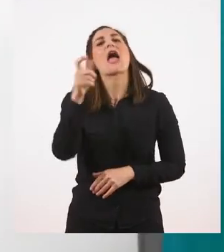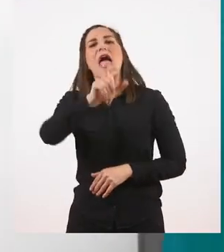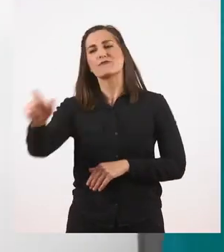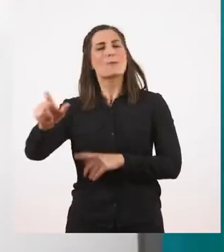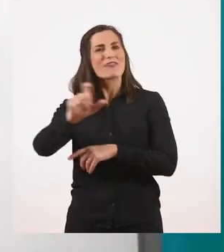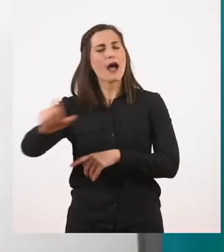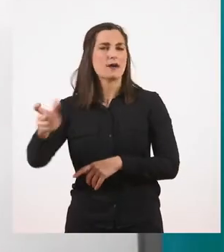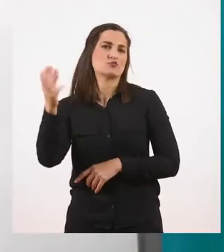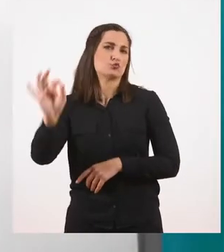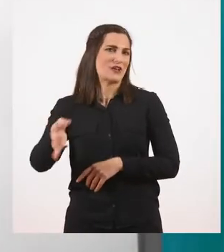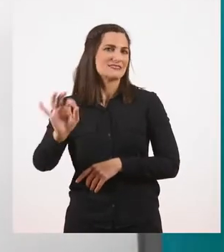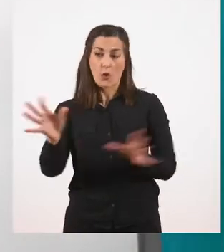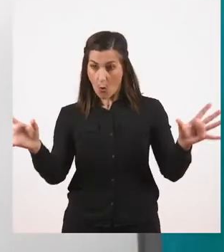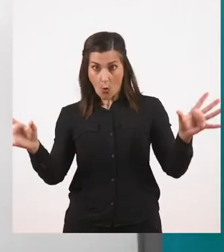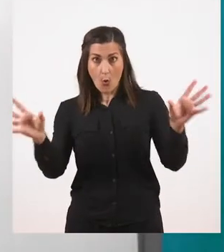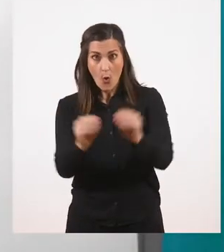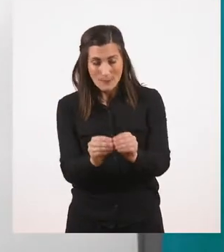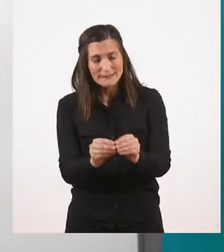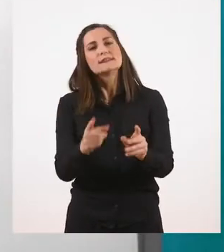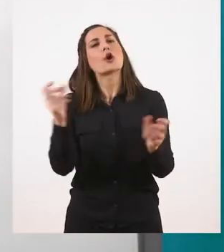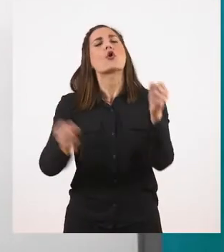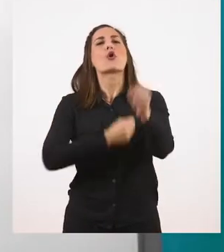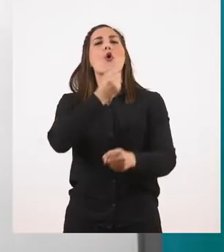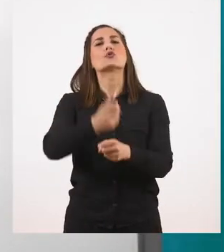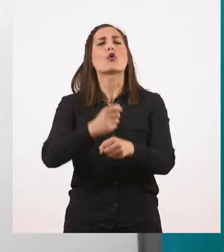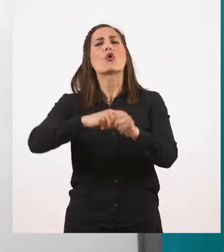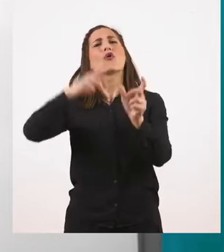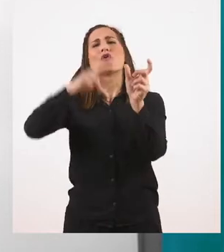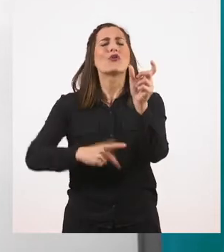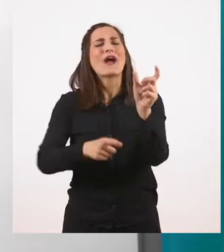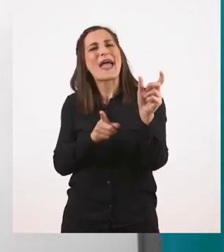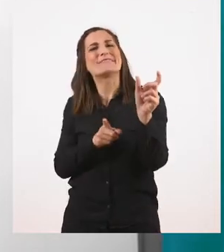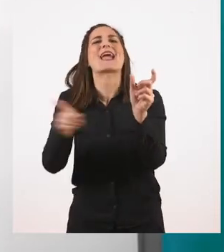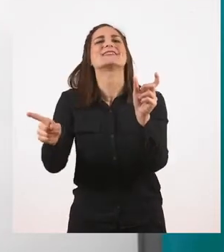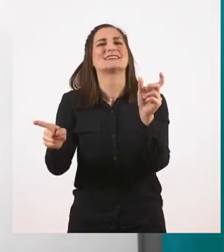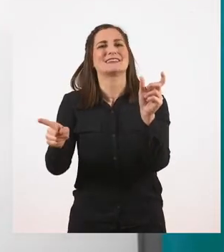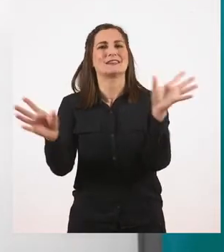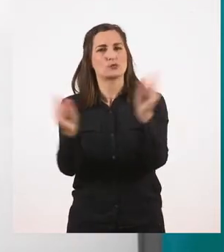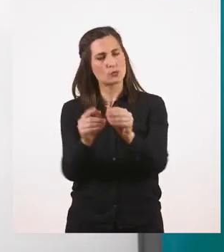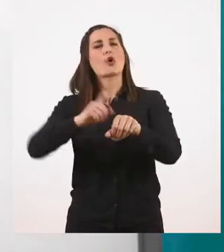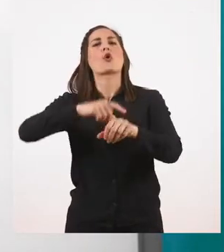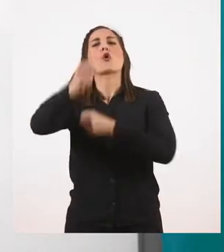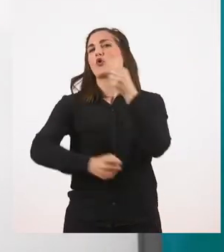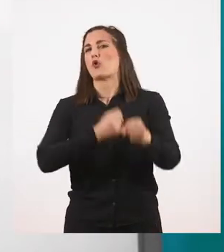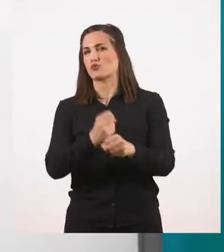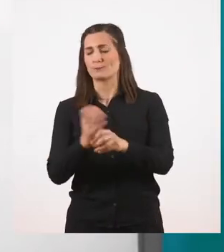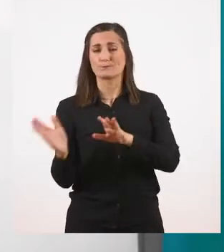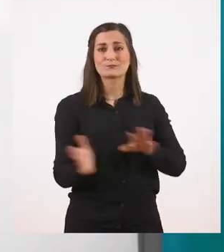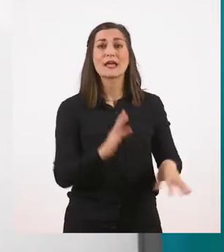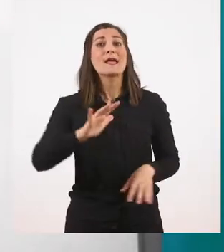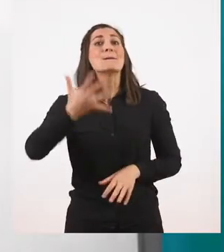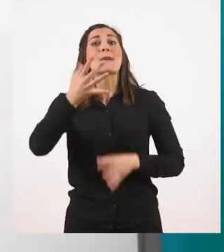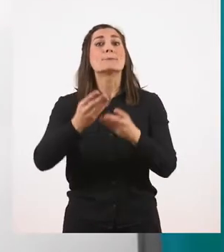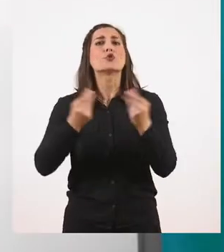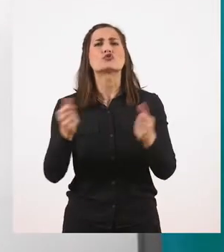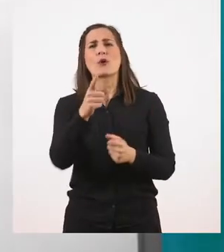Που όλα μαζί μας κάνουν μία αιτιατική του χρόνου. Ένας πέμπτος τρόπος. Εδώ θα ήθελα να προσέξετε